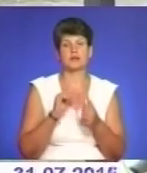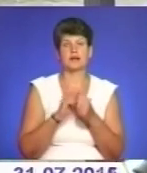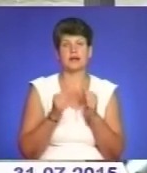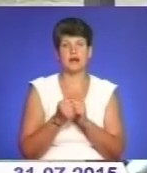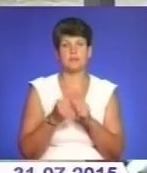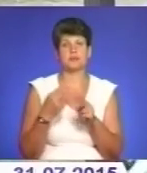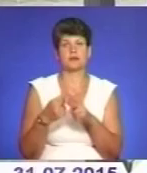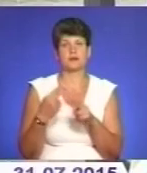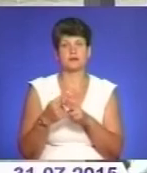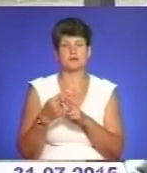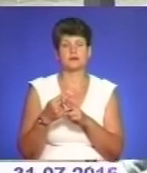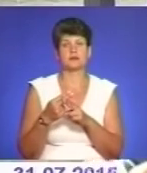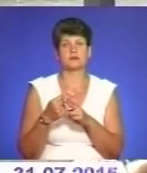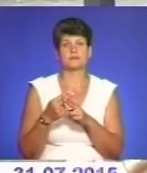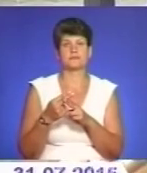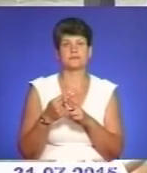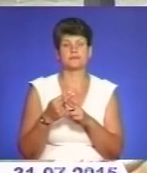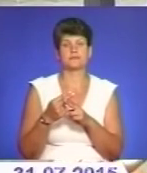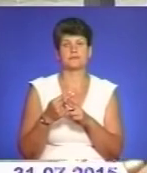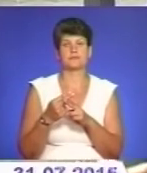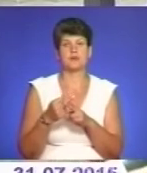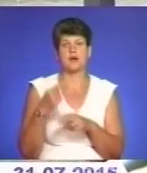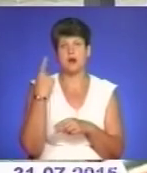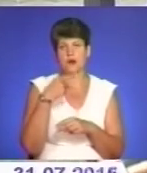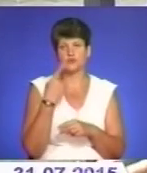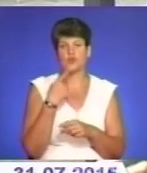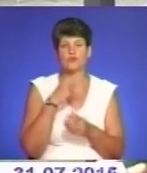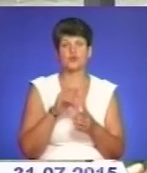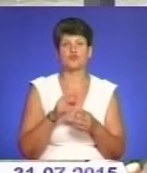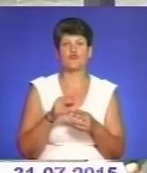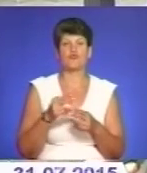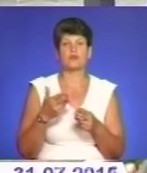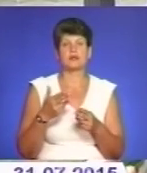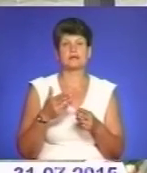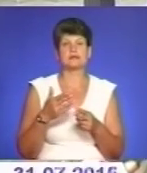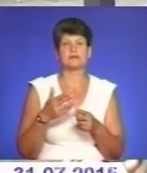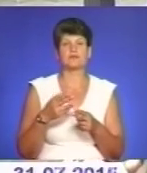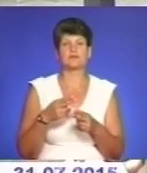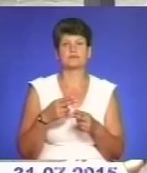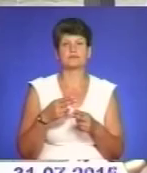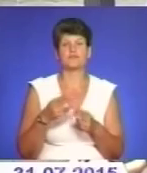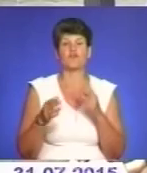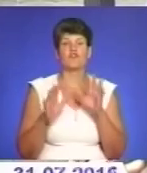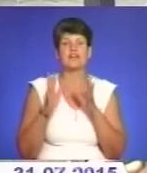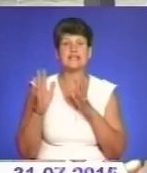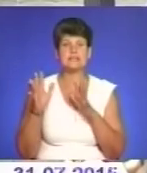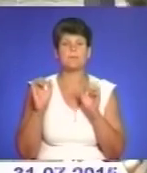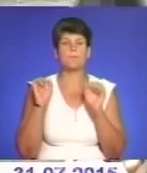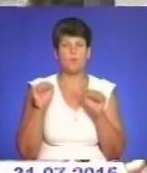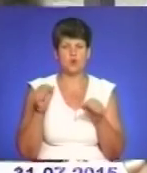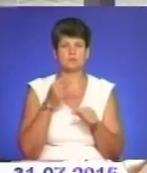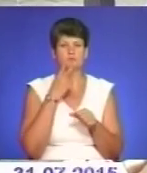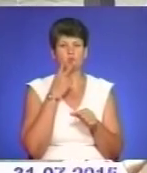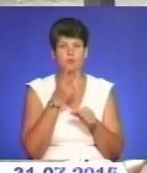залізу в собі. І автор звертає увагу на те, що в лісі, якби ми, крім ока, можемо помітити